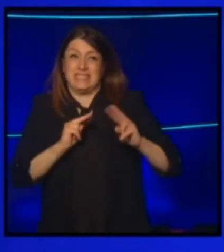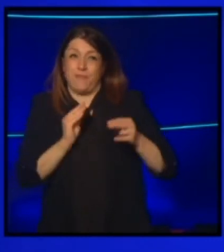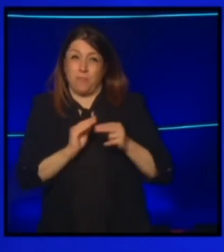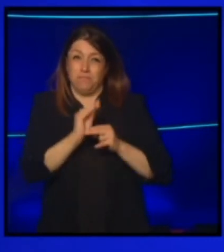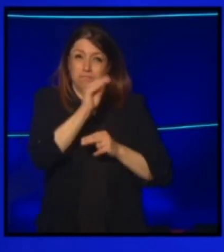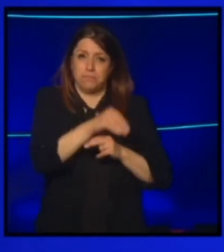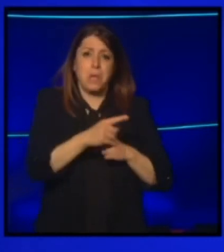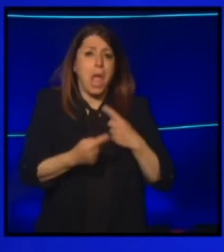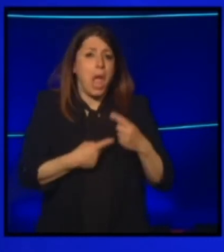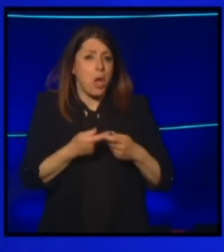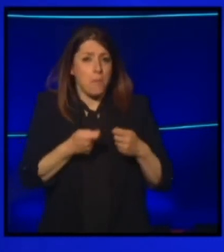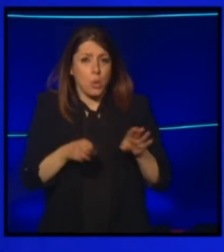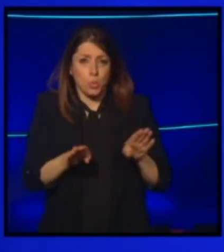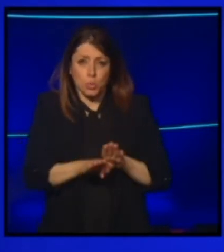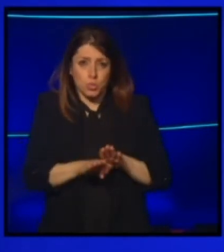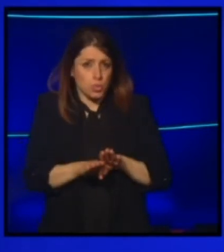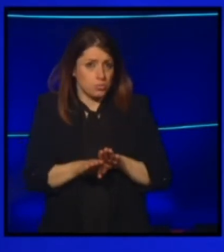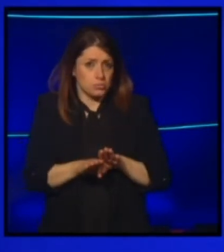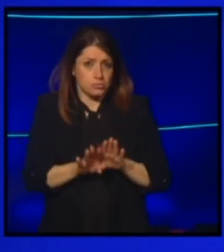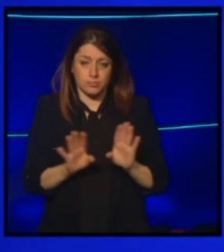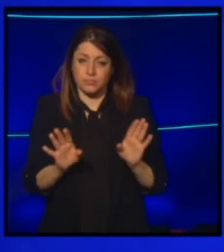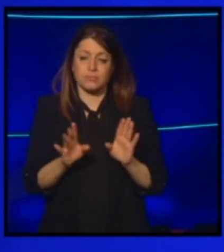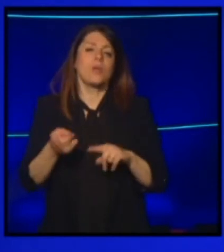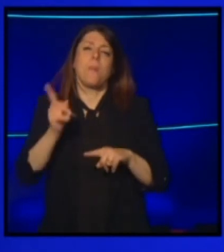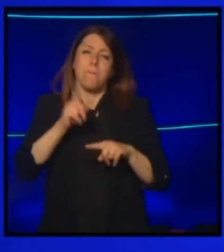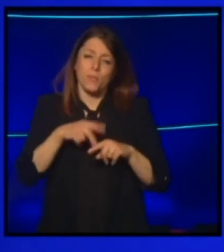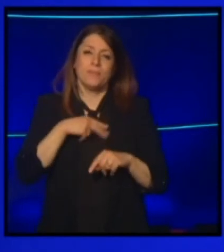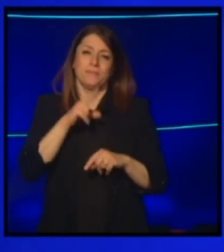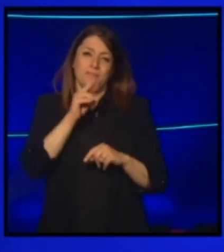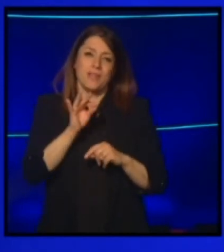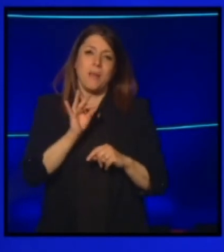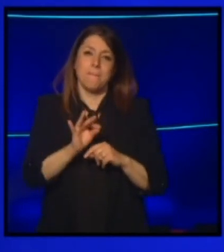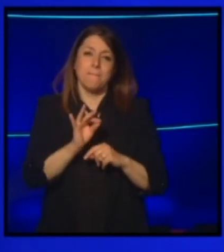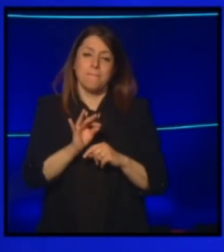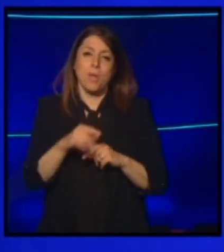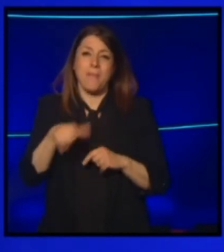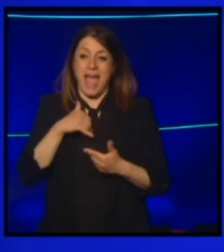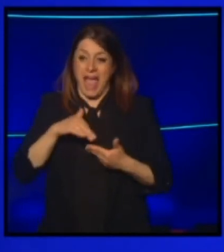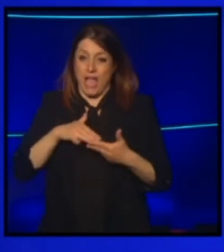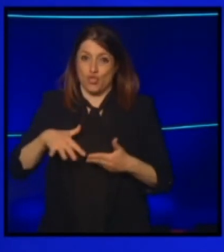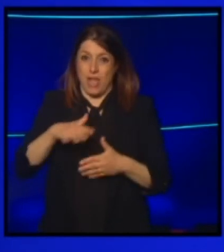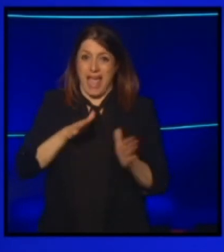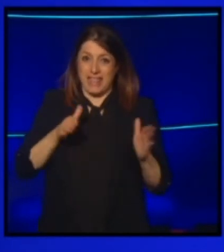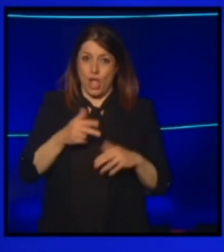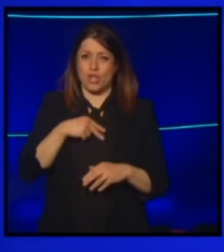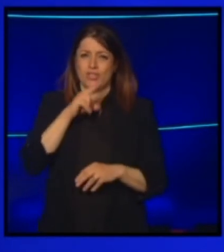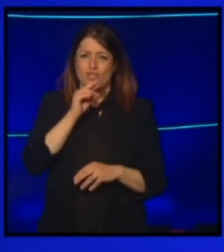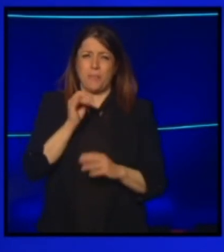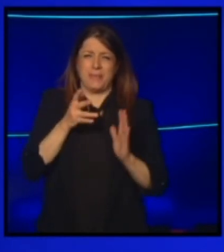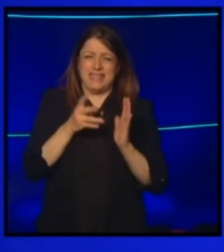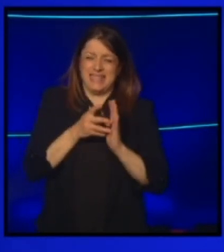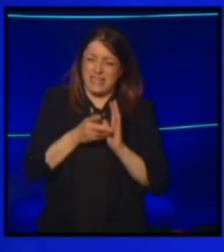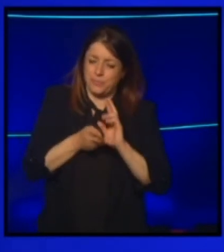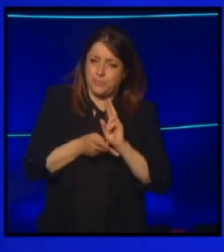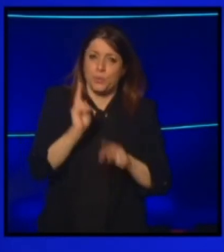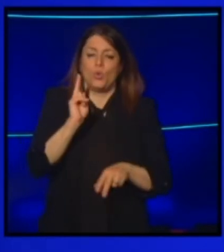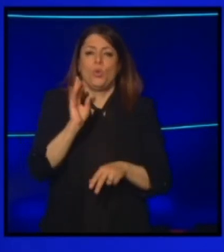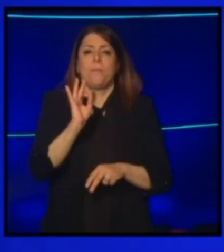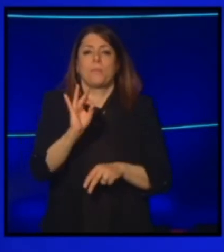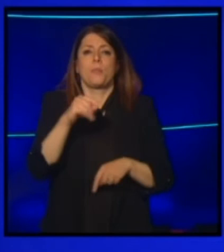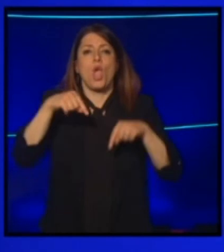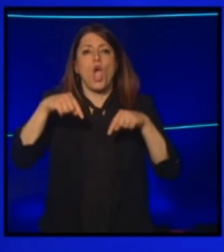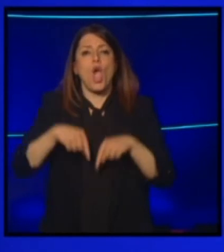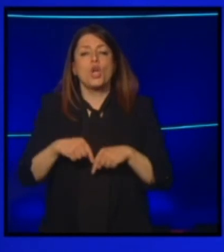mercato chiuso. Anzi, le dico di più, come associazione di categorie riscontriamo disagi ancora peggiori. Oggi abbiamo avuto